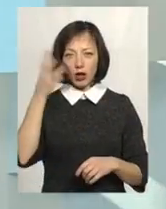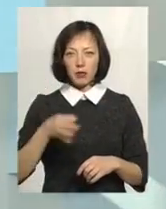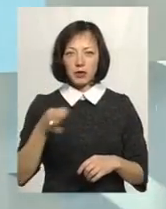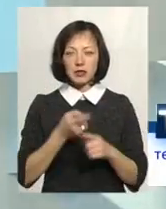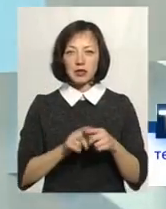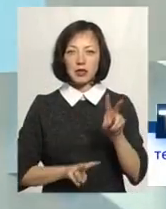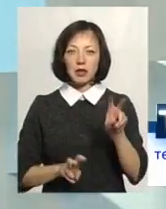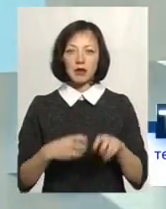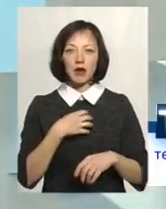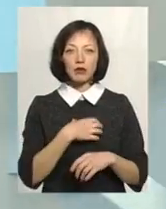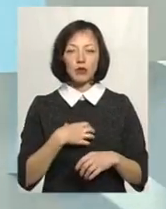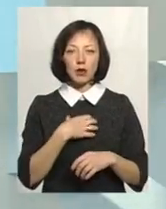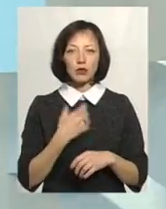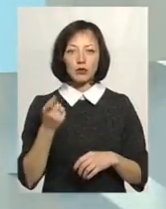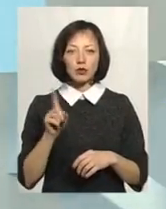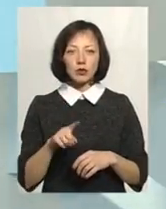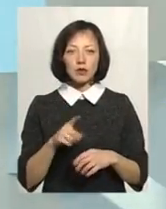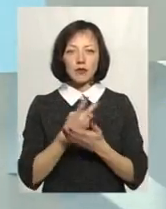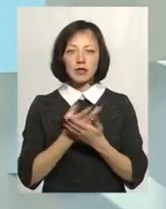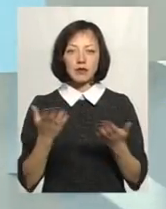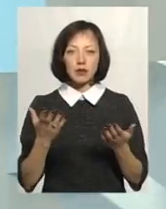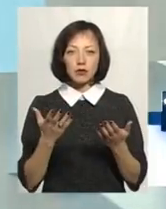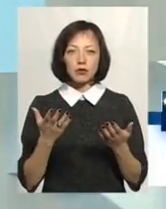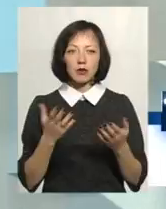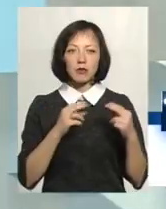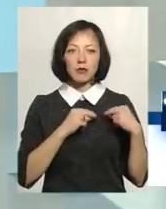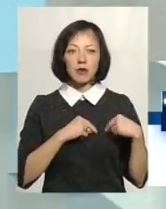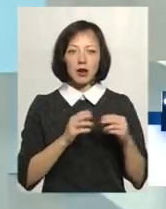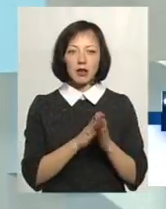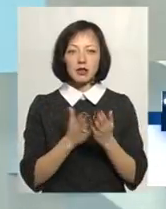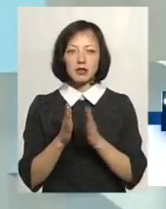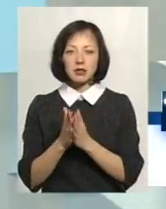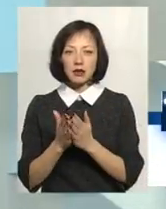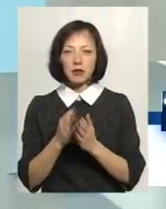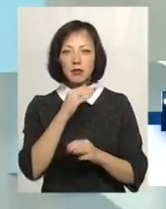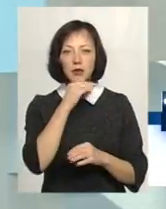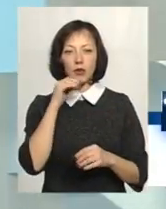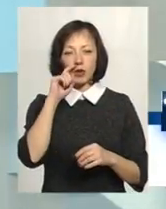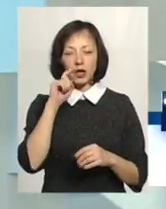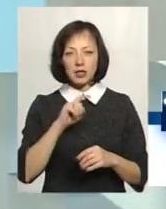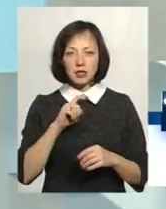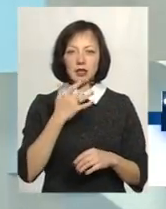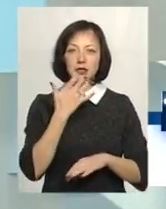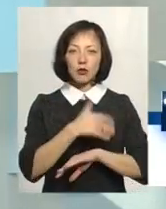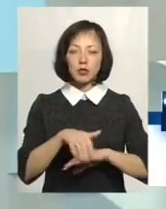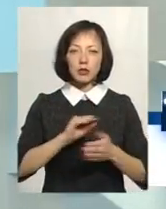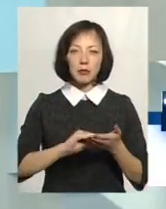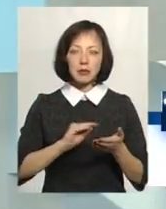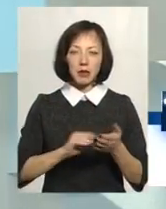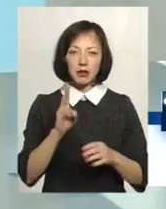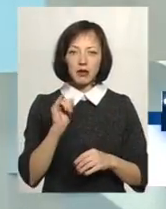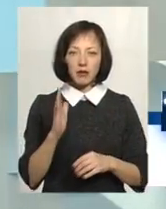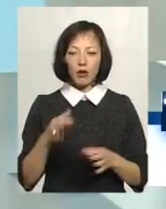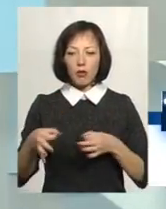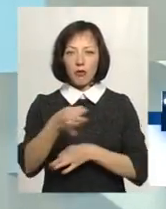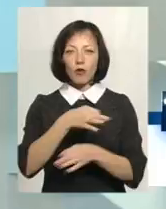що дана тема є дуже актуальною, оскільки вона висвітлюється у працях багатьох українських письменників, зарубіжних письменників. Вона обговорюється на